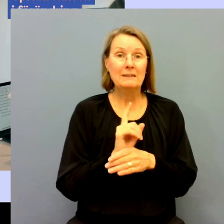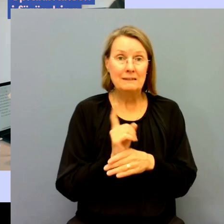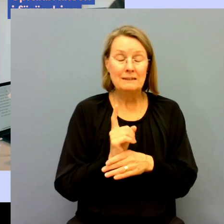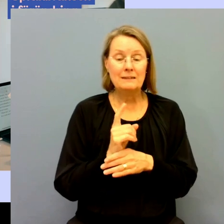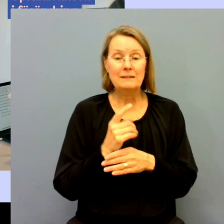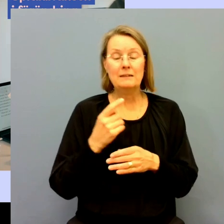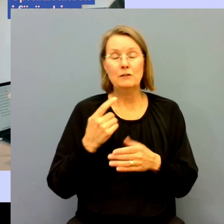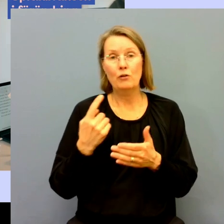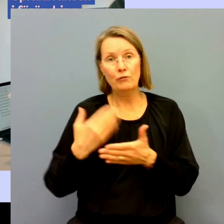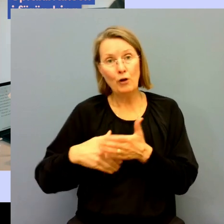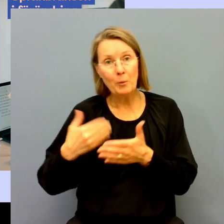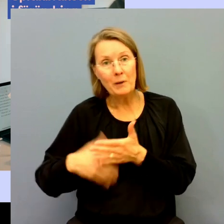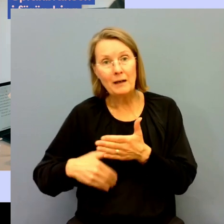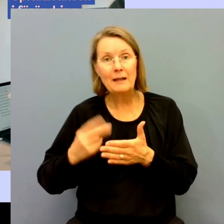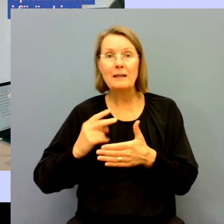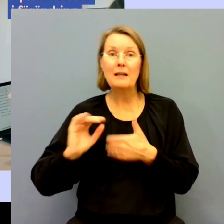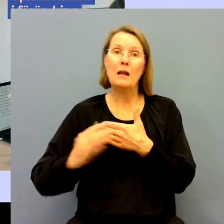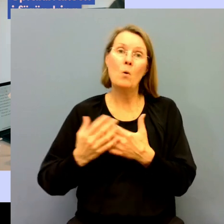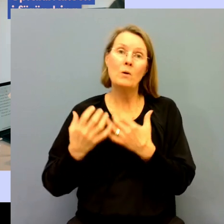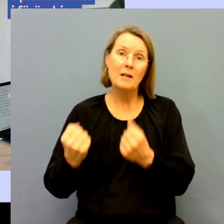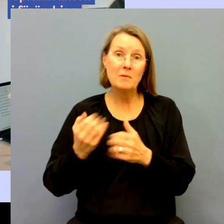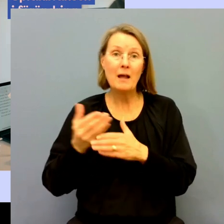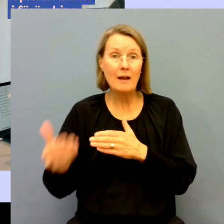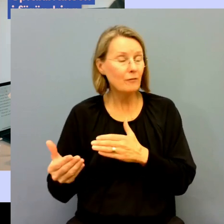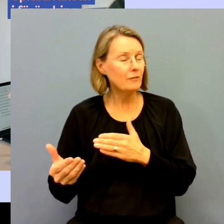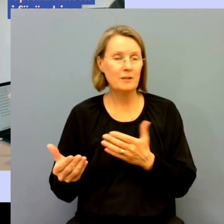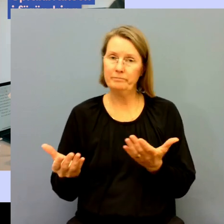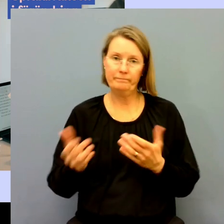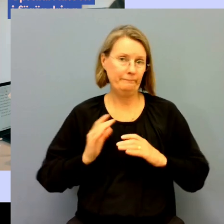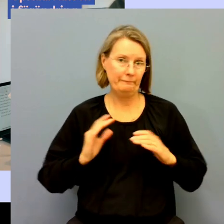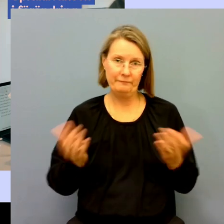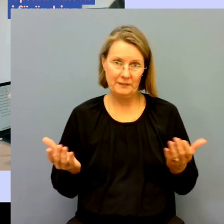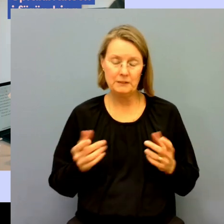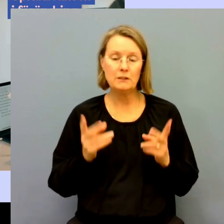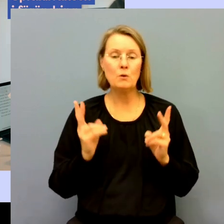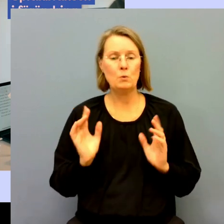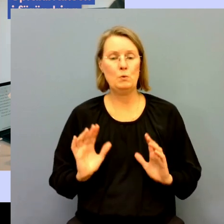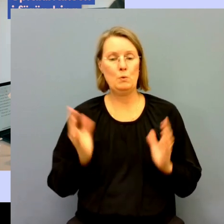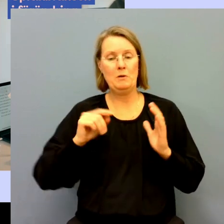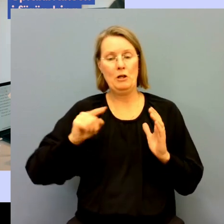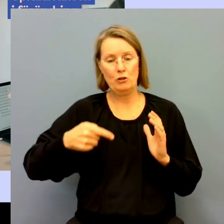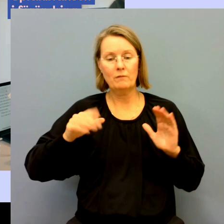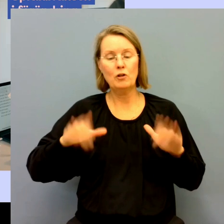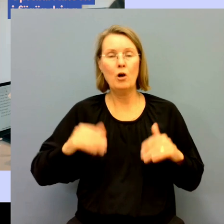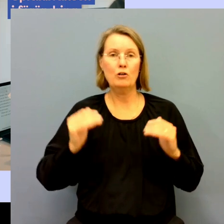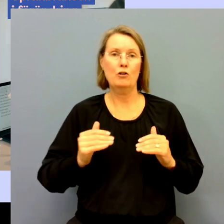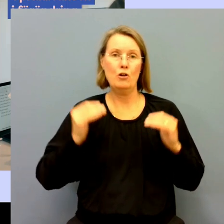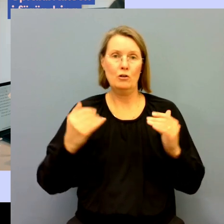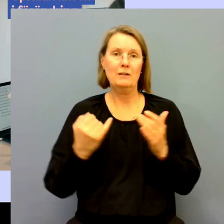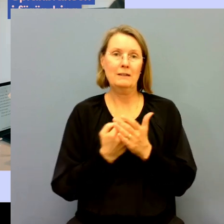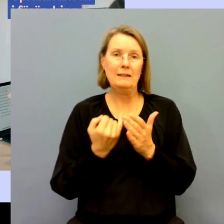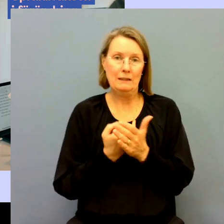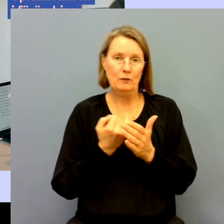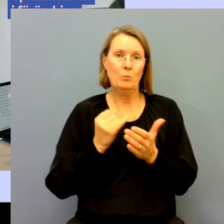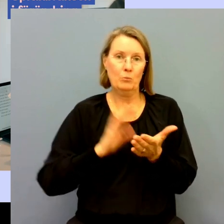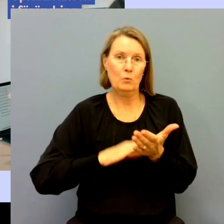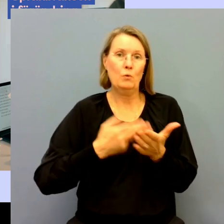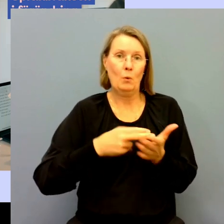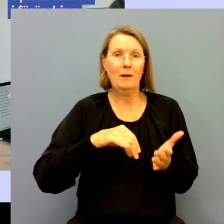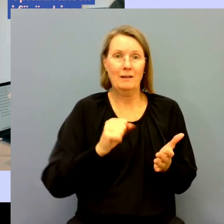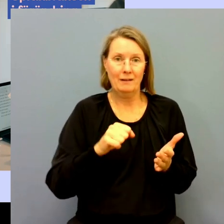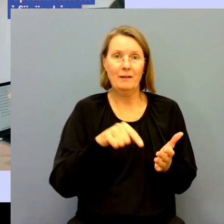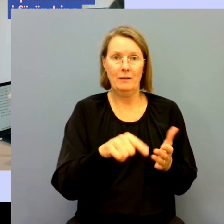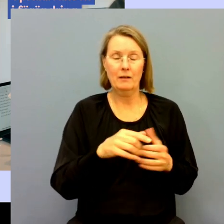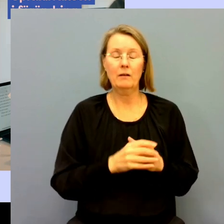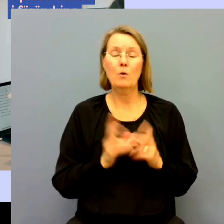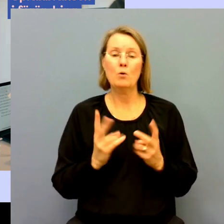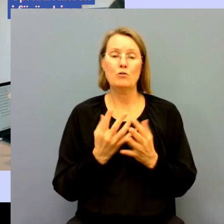inför och återhämta sig efter uppdrag. Men det handlar också om att man upplever att kraven har ökat i själva tolkningen. Och